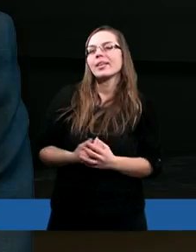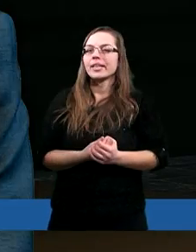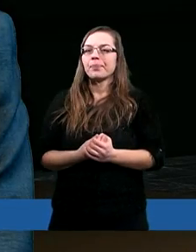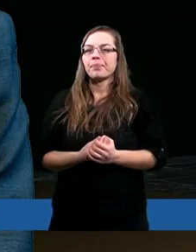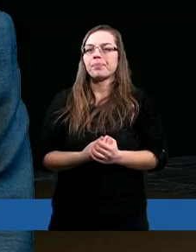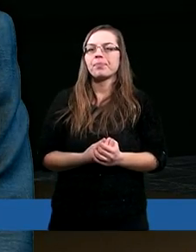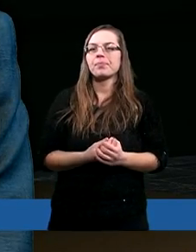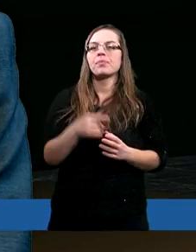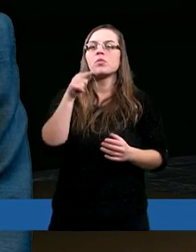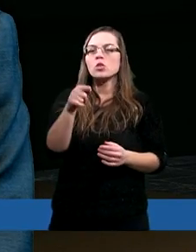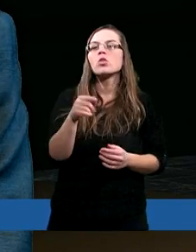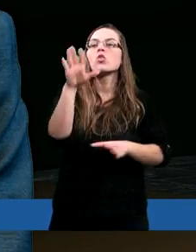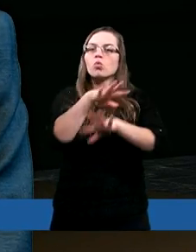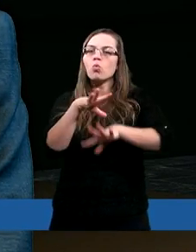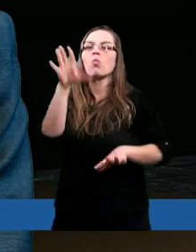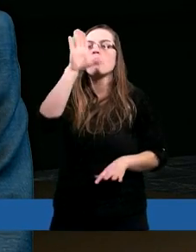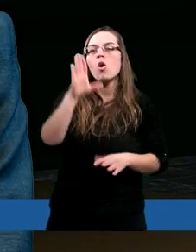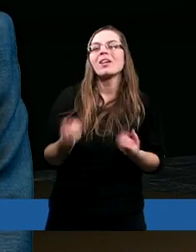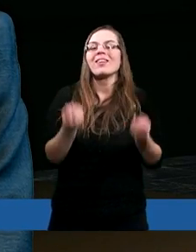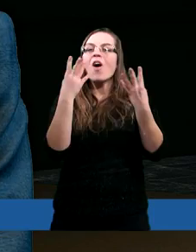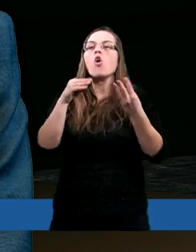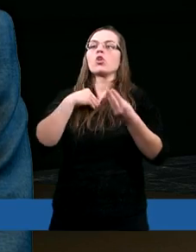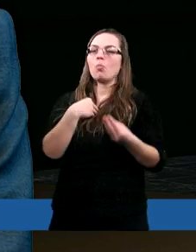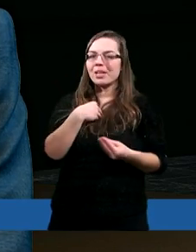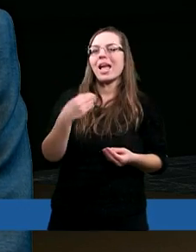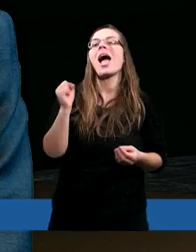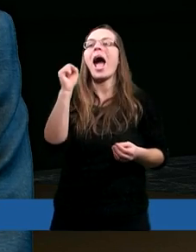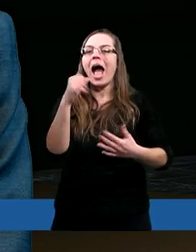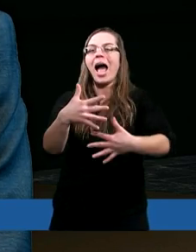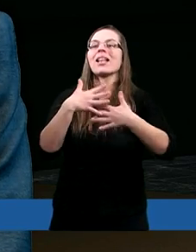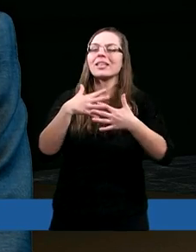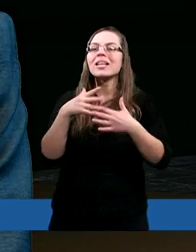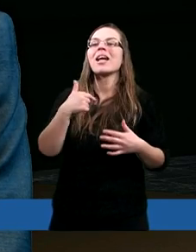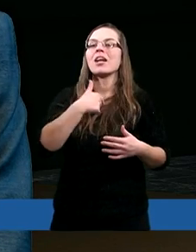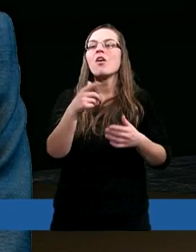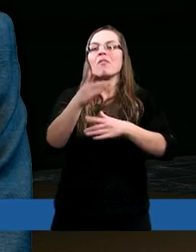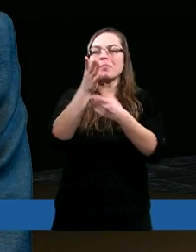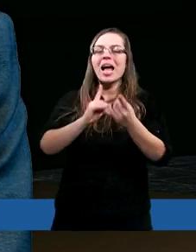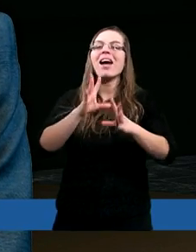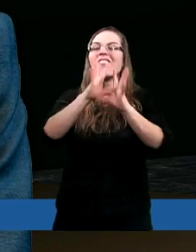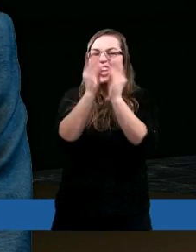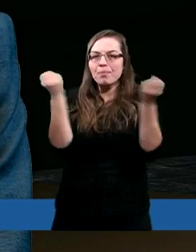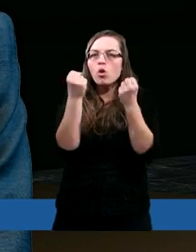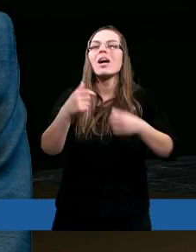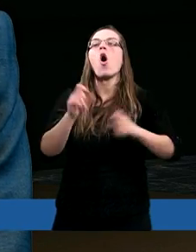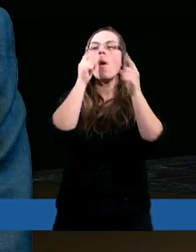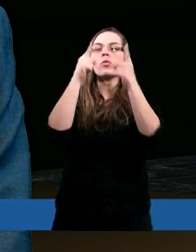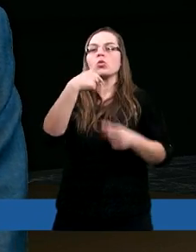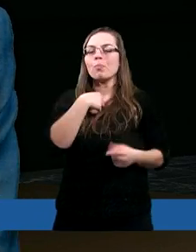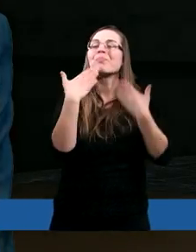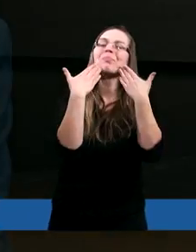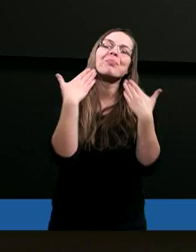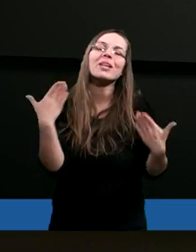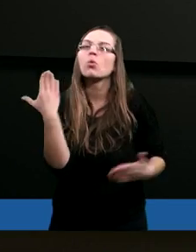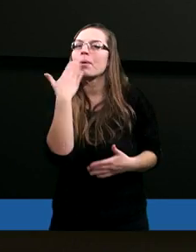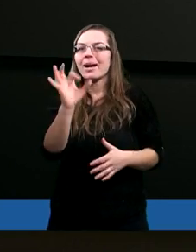Duch Boży stworzył mnie, a tchnienie wszechmocnego ożywiło mnie. Dziękuję bardzo.